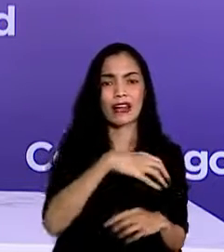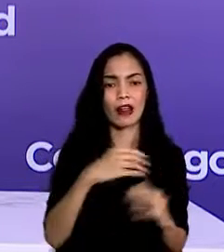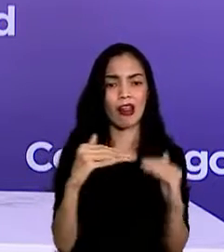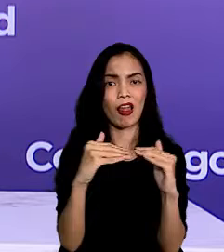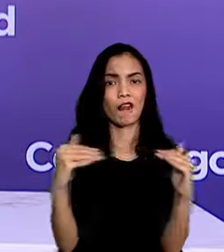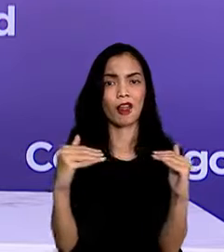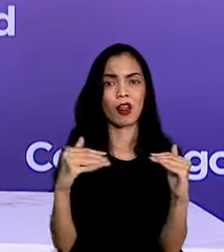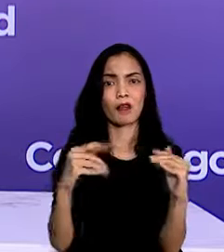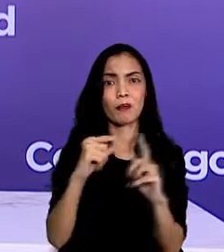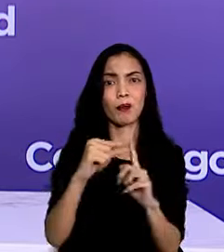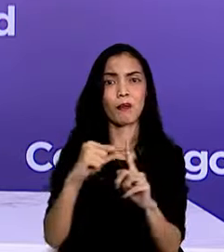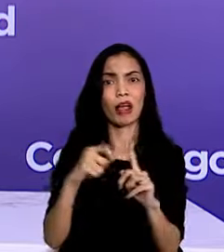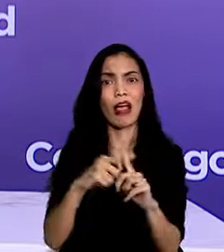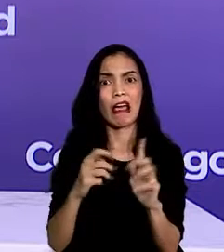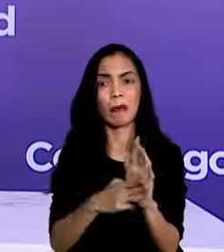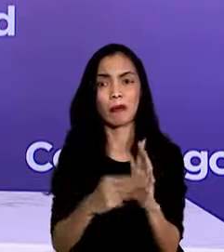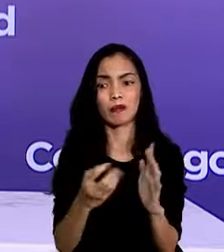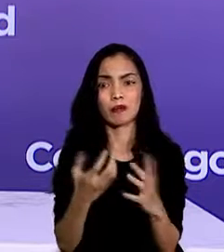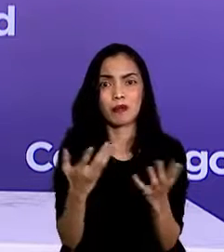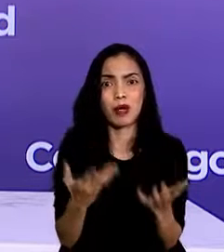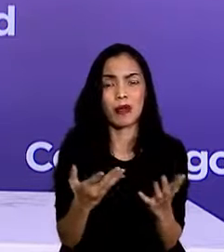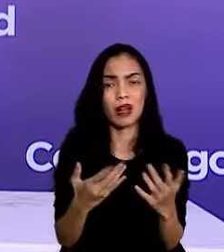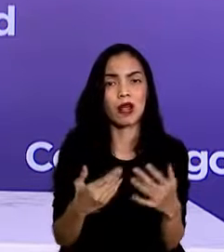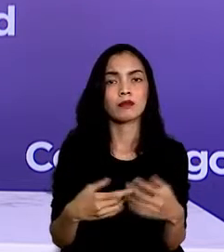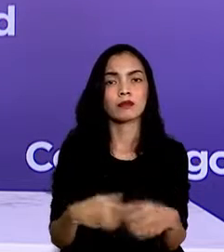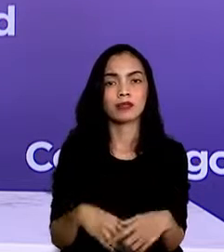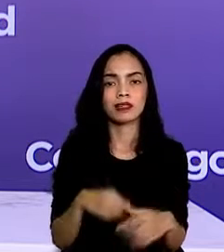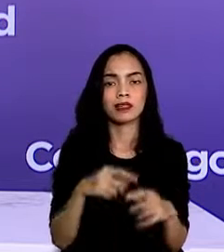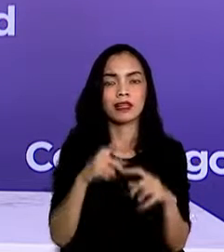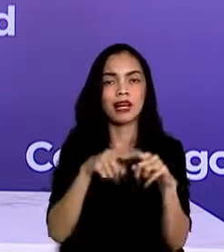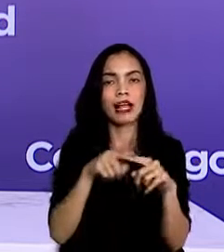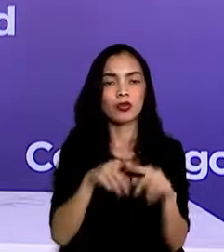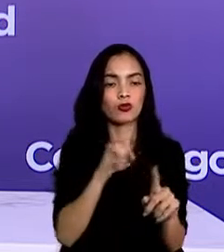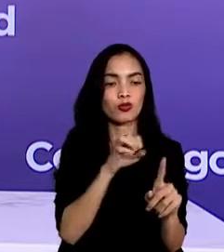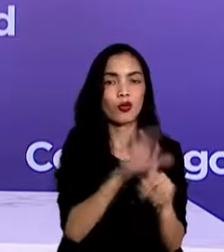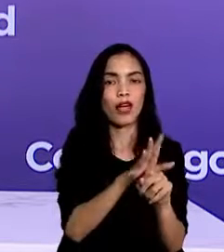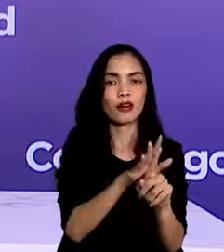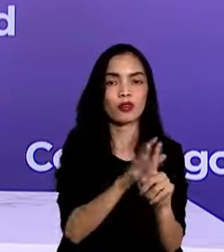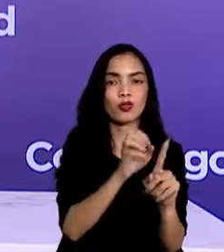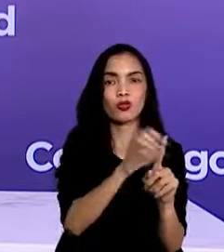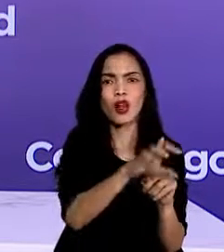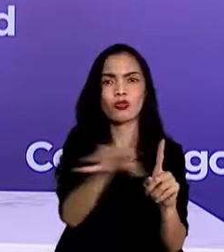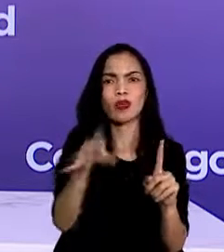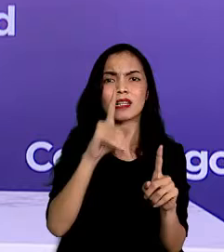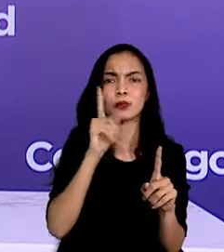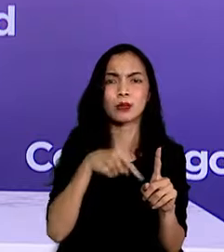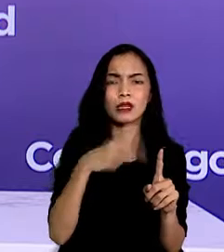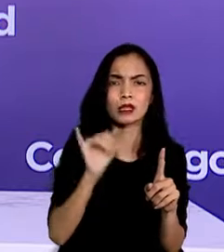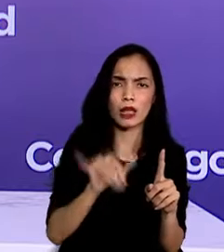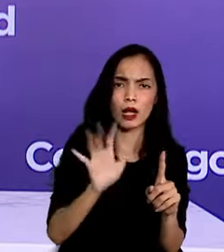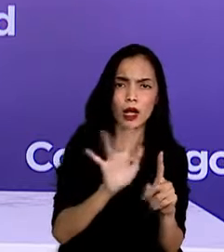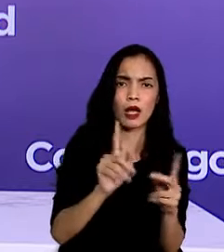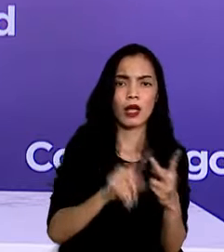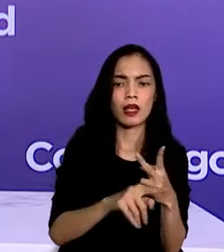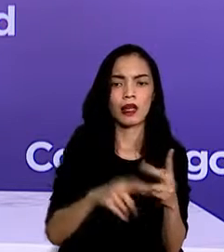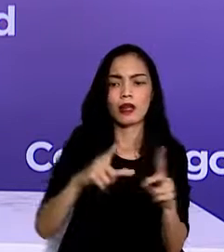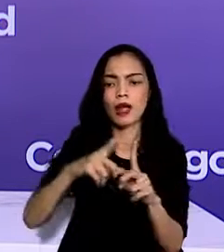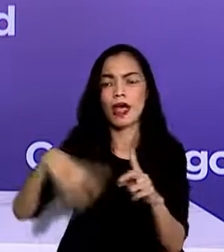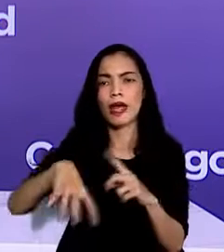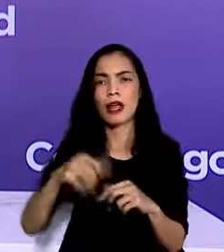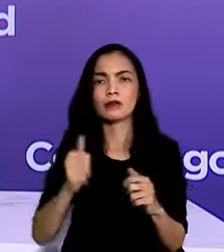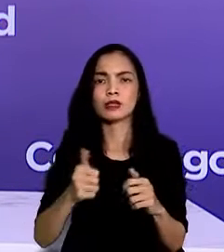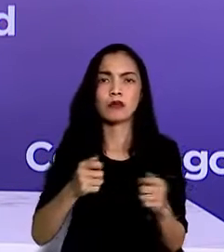bergantung pada indikator laju penularan dan respons kesehatan per daerah untuk